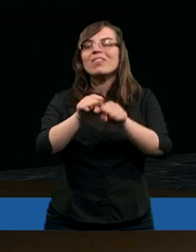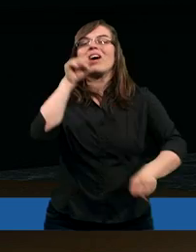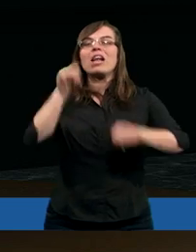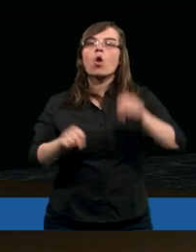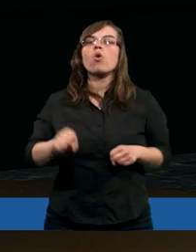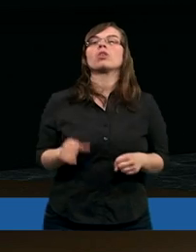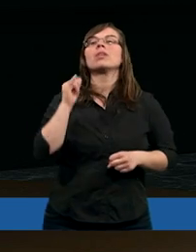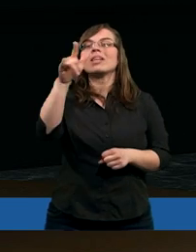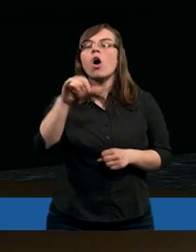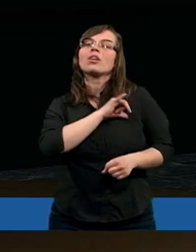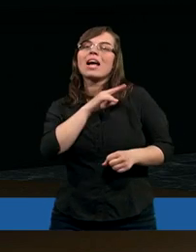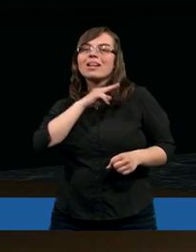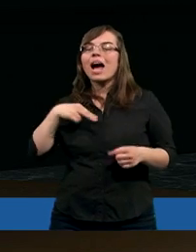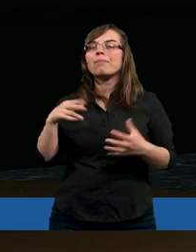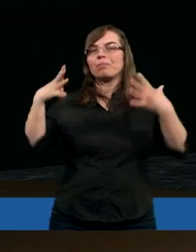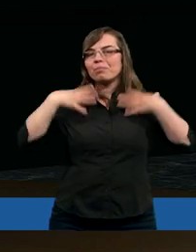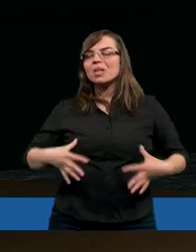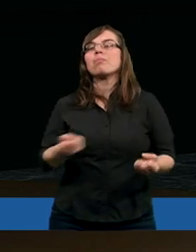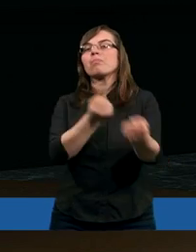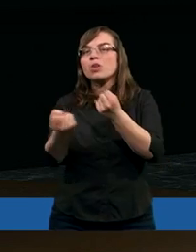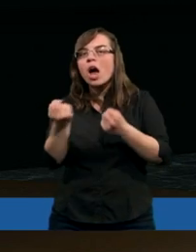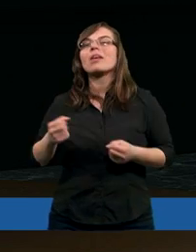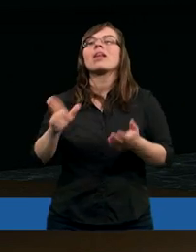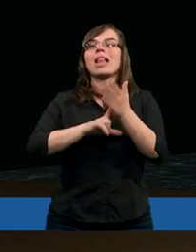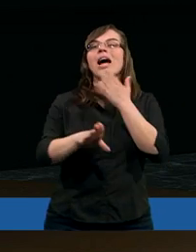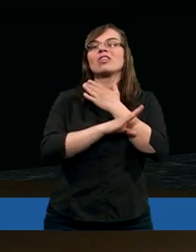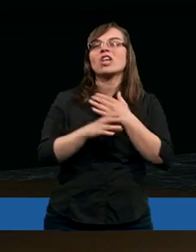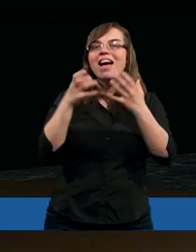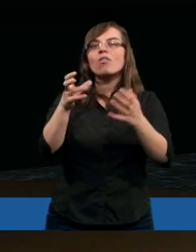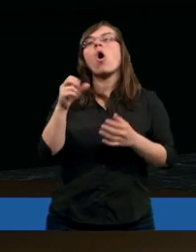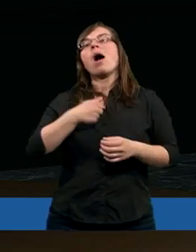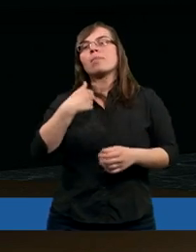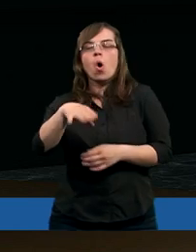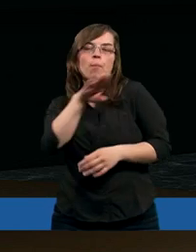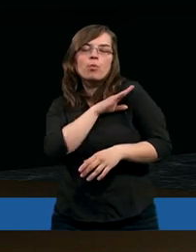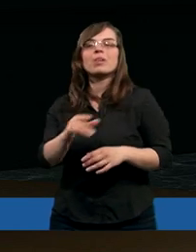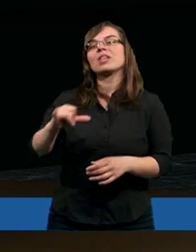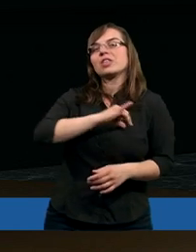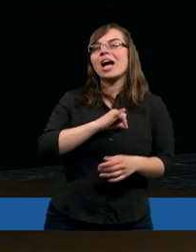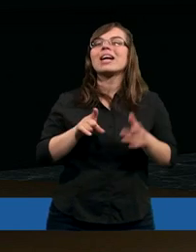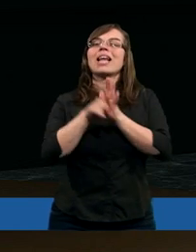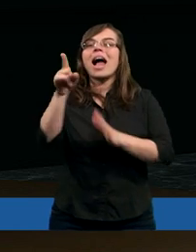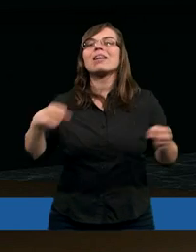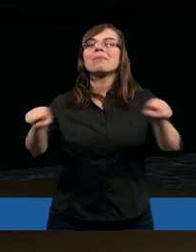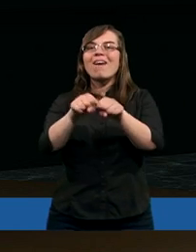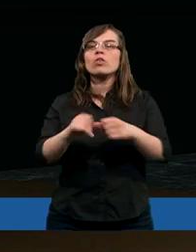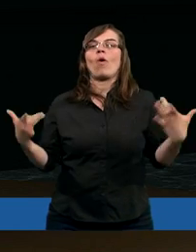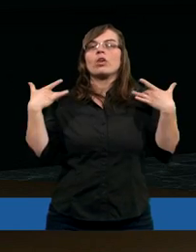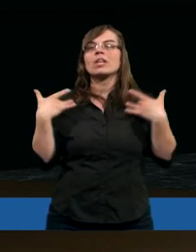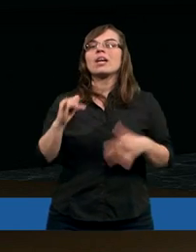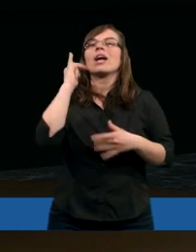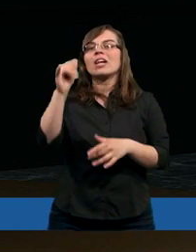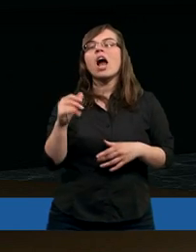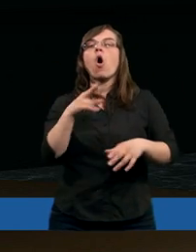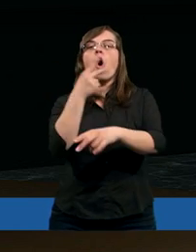sądzi. On grzechy nasze sam na ciele swoim poniósł na drzewo, abyśmy obumarłszy grzechom dla sprawiedliwości żyli.